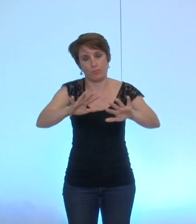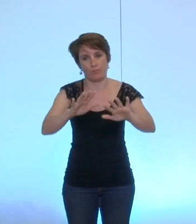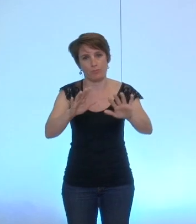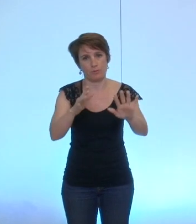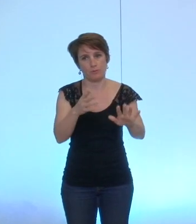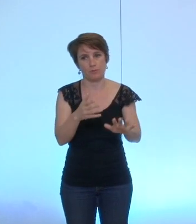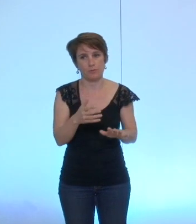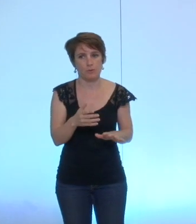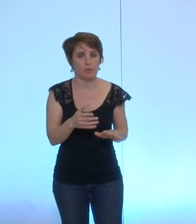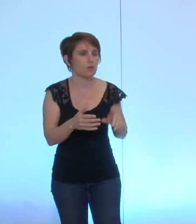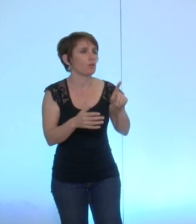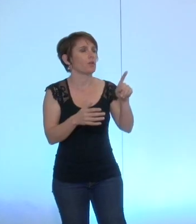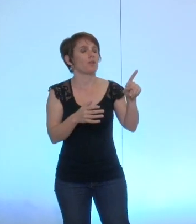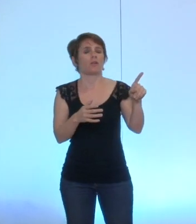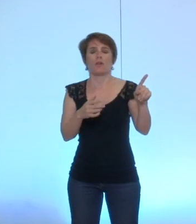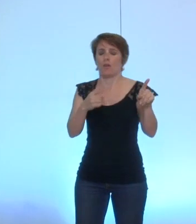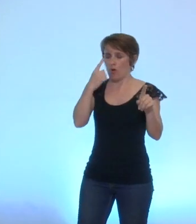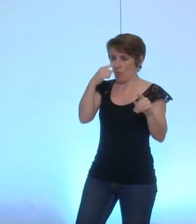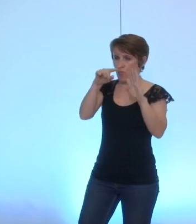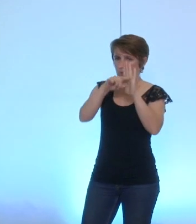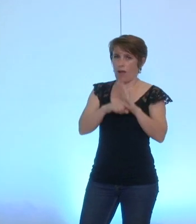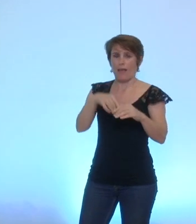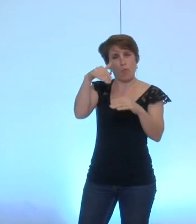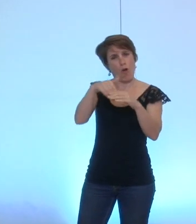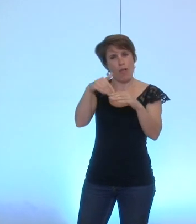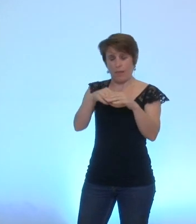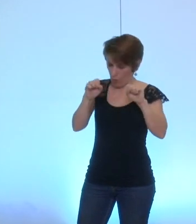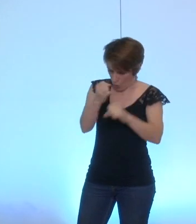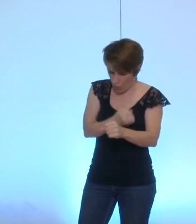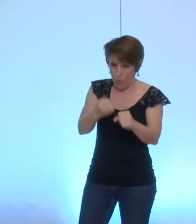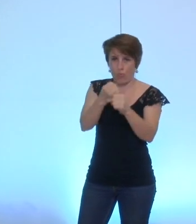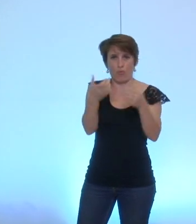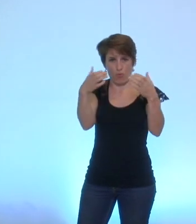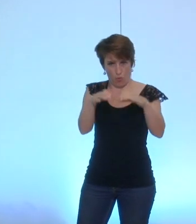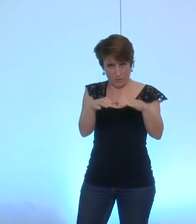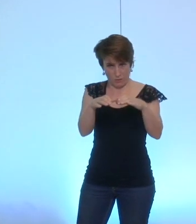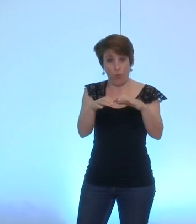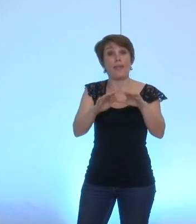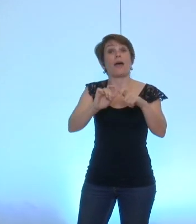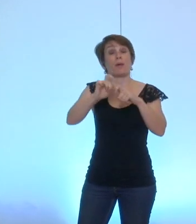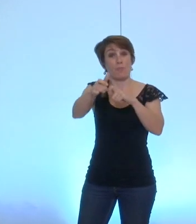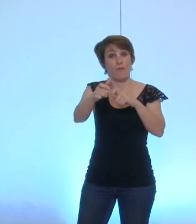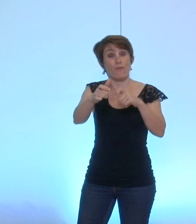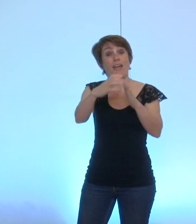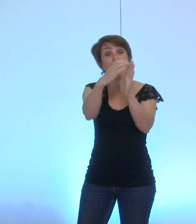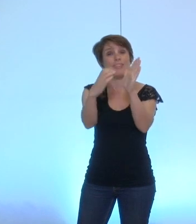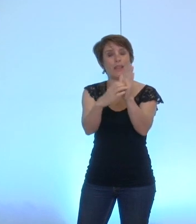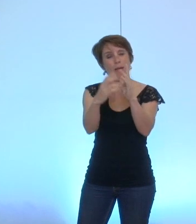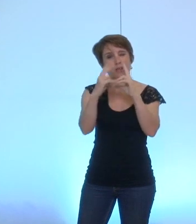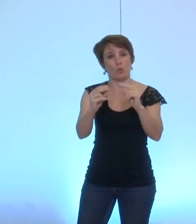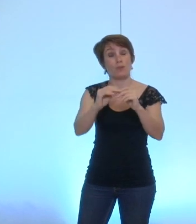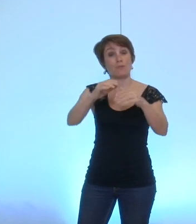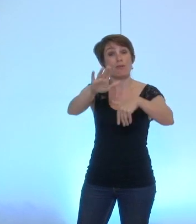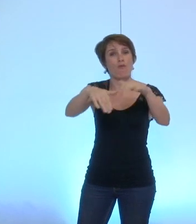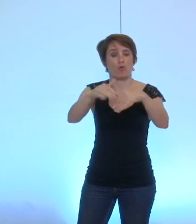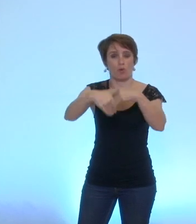je pense qu'on peut très bien dans le règlement intérieur instaurer cette commission et après par une délibération préciser comment elle fonctionne je pense que c'est comme